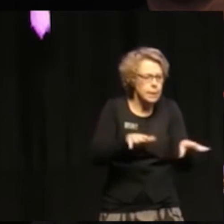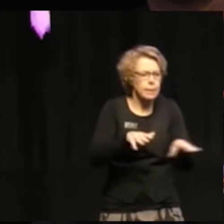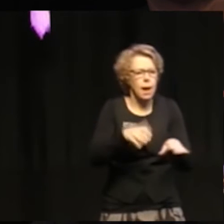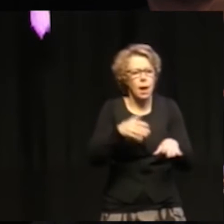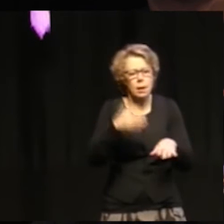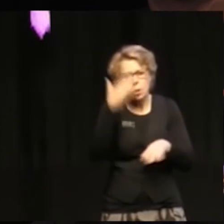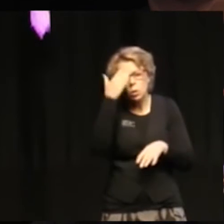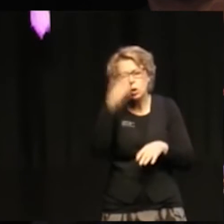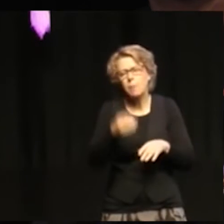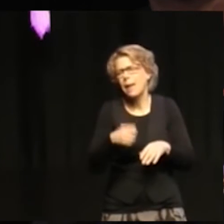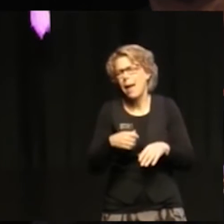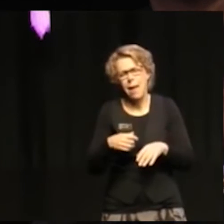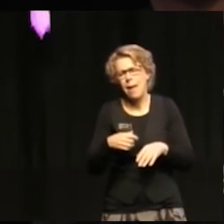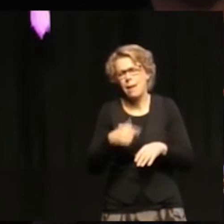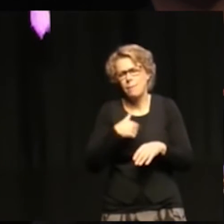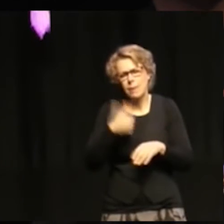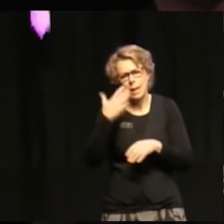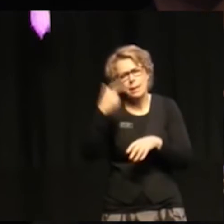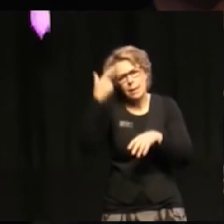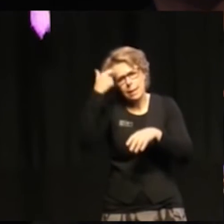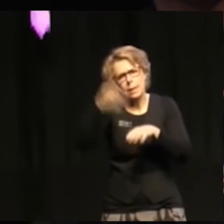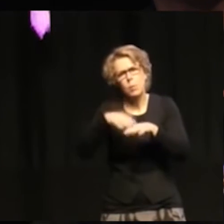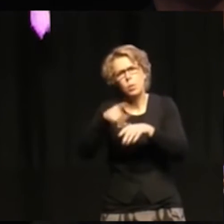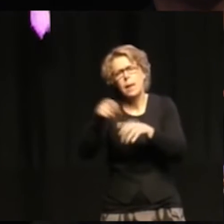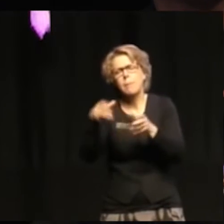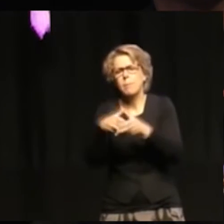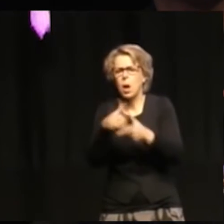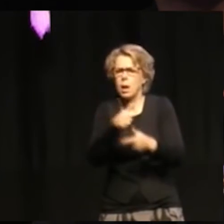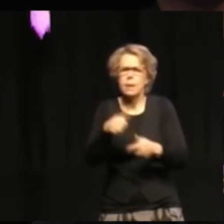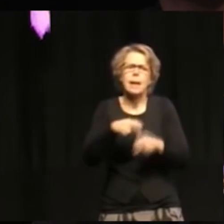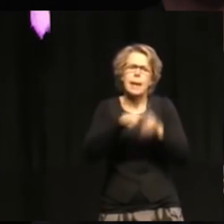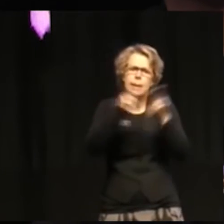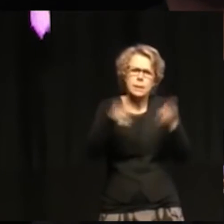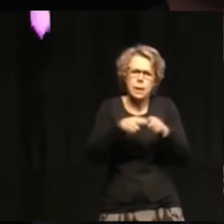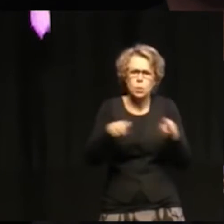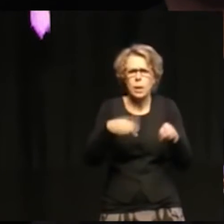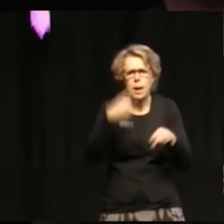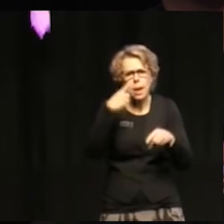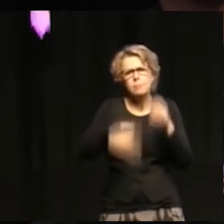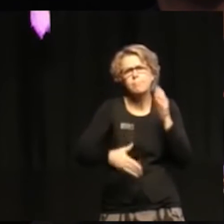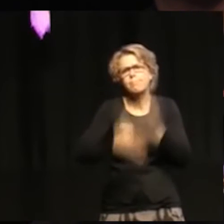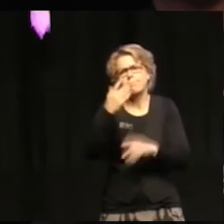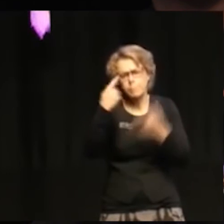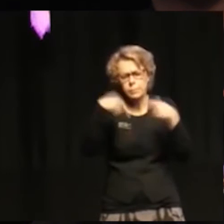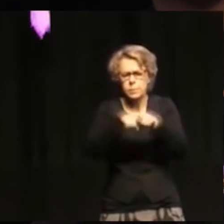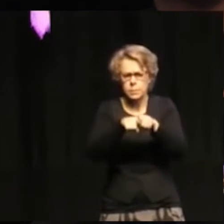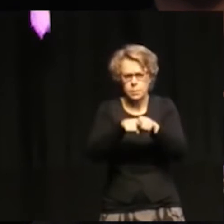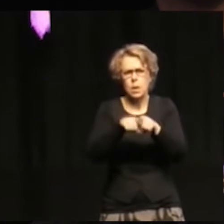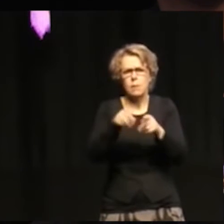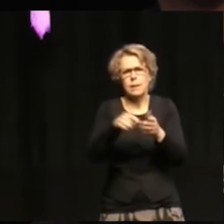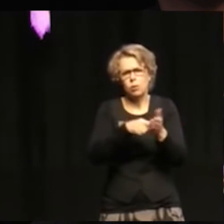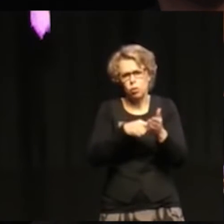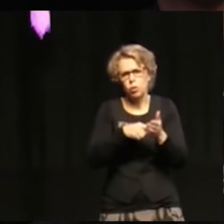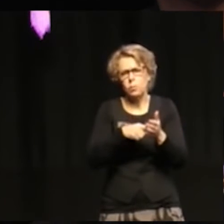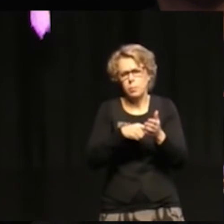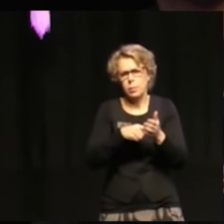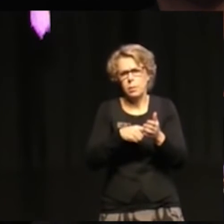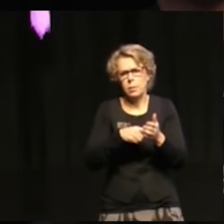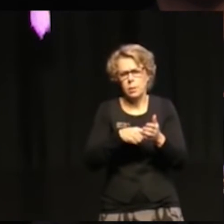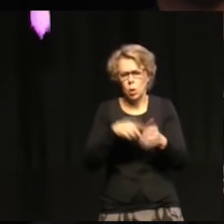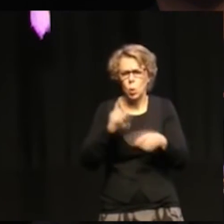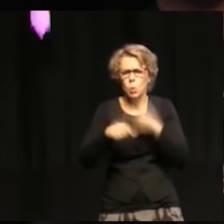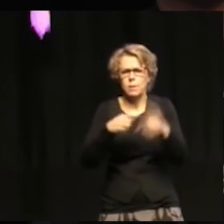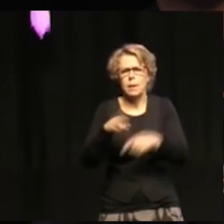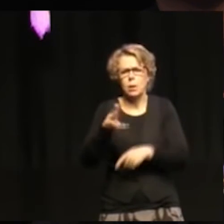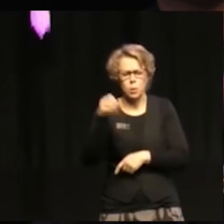som vi ser det har internationella överenskommelser när den här typen utveckling och miljö förändras ganska rejält i